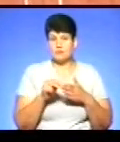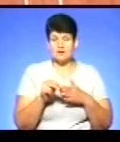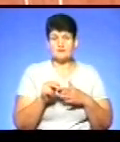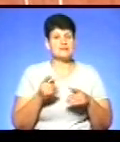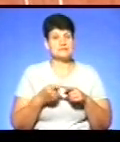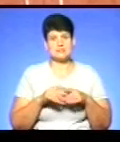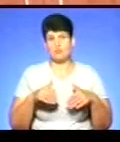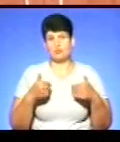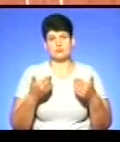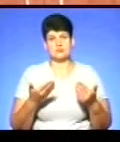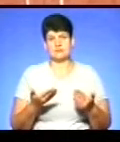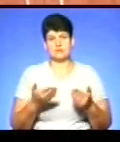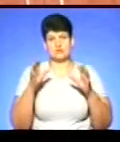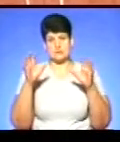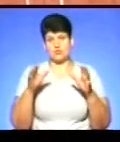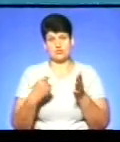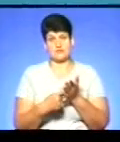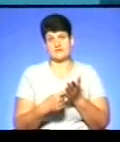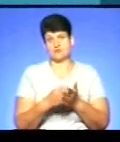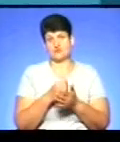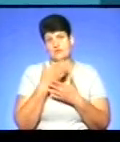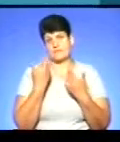Це пропозиція, бо воно законно не підтверджено.